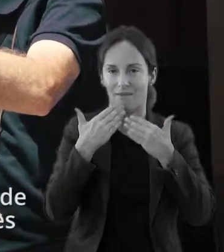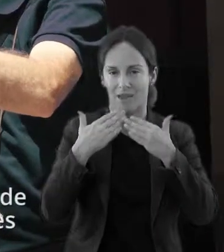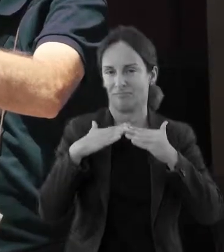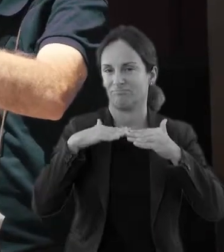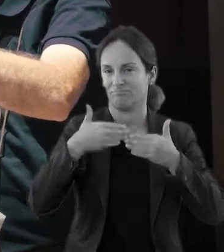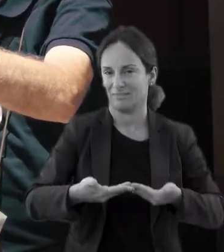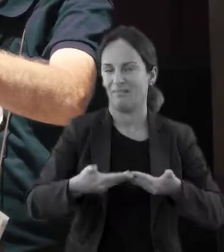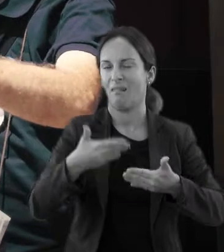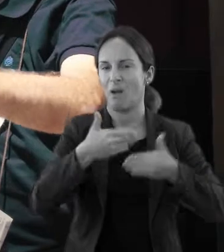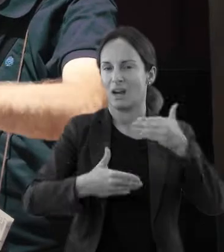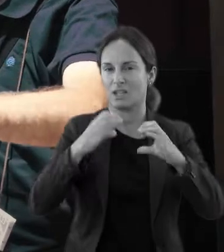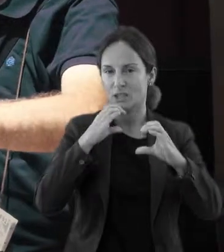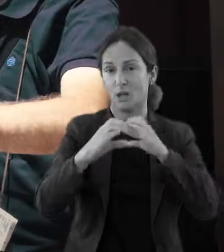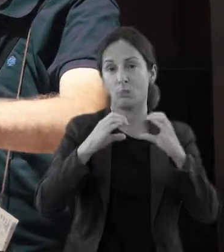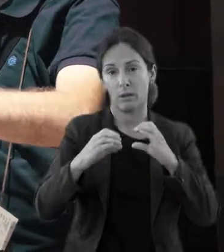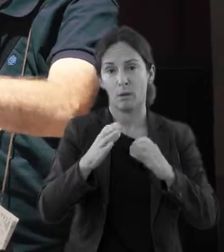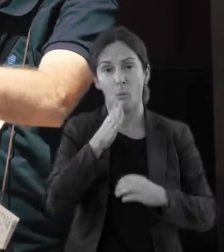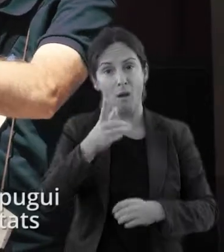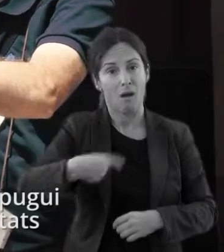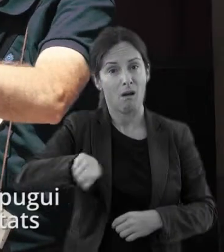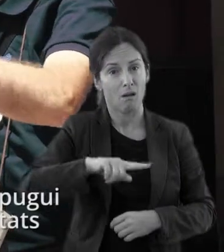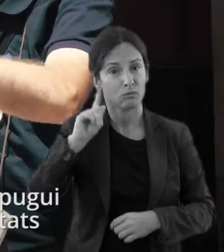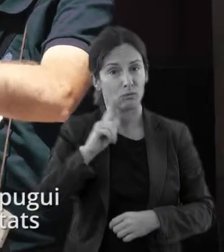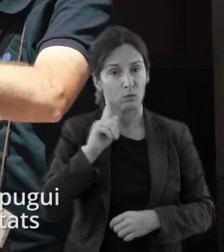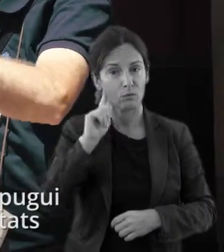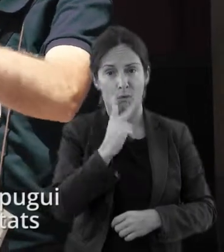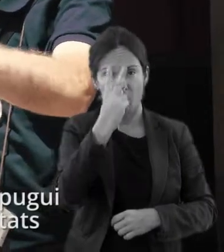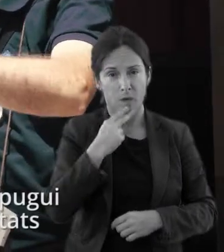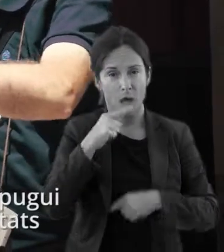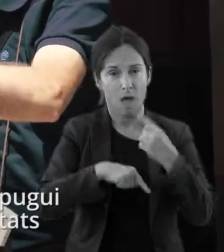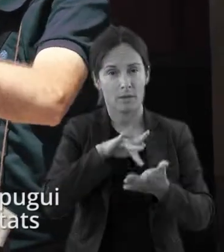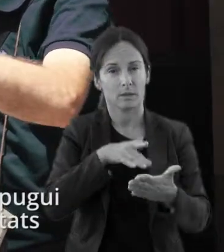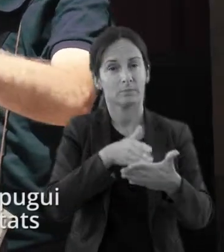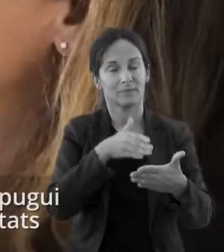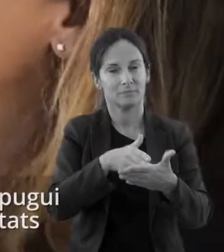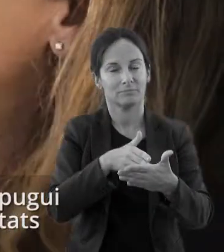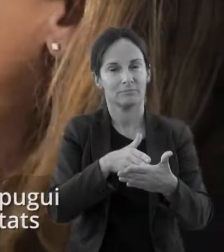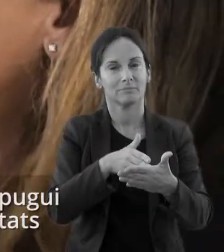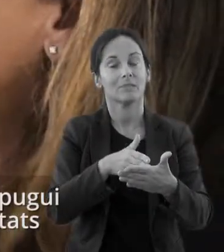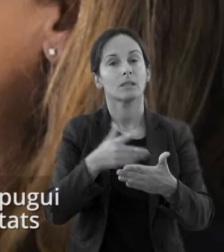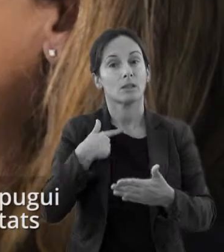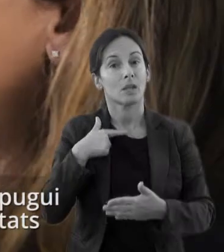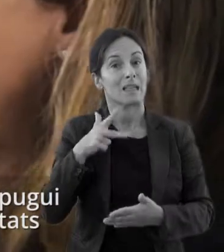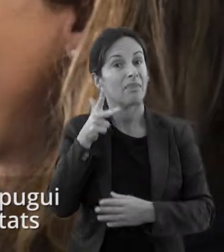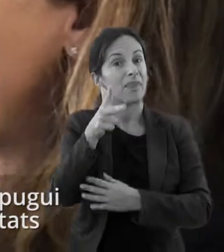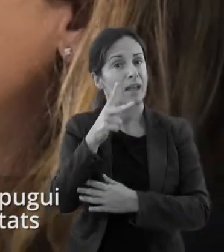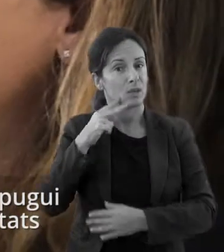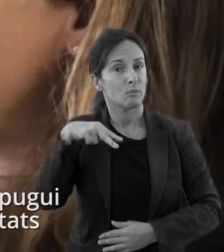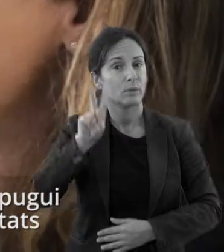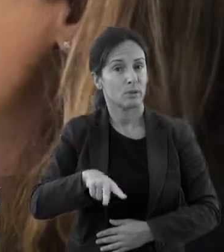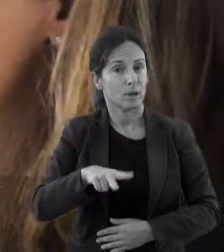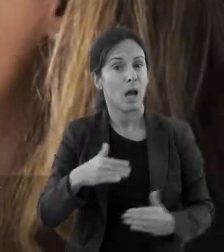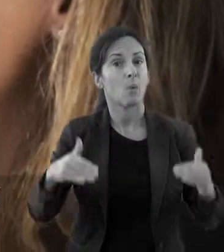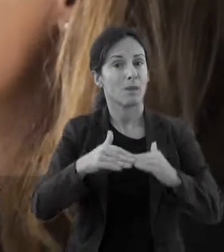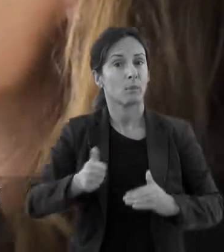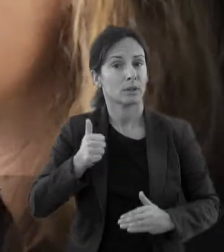troba a les seves vides quotidianes, fent accessible la informació per tal que puguin exercir els seus drets en igualtat